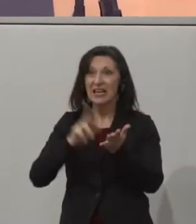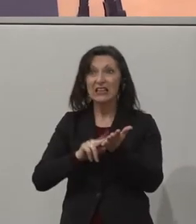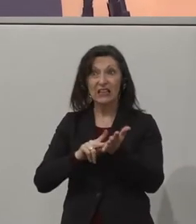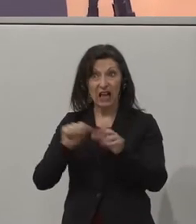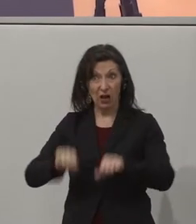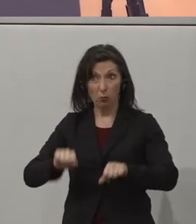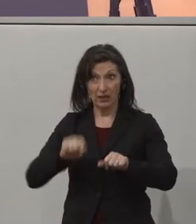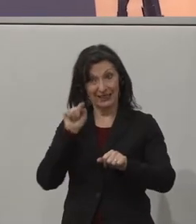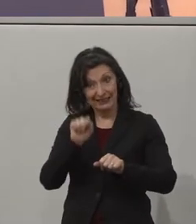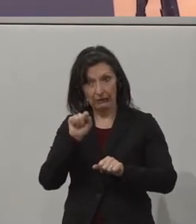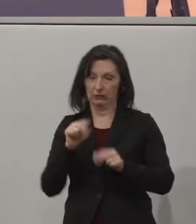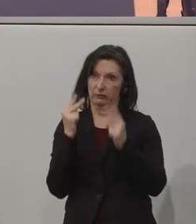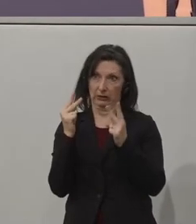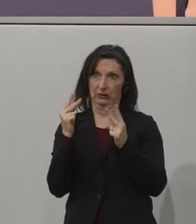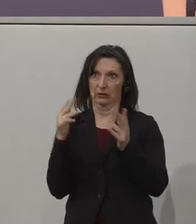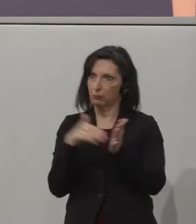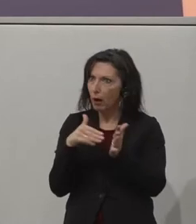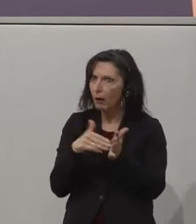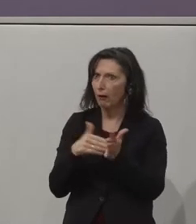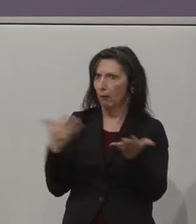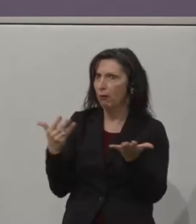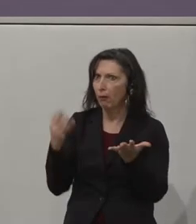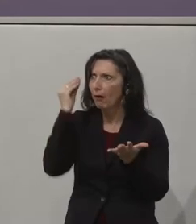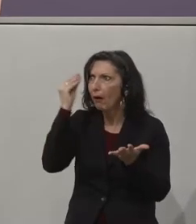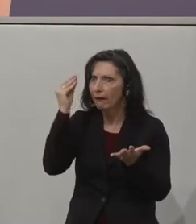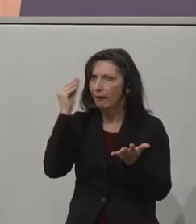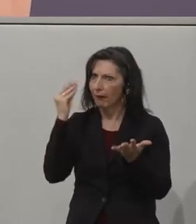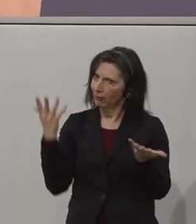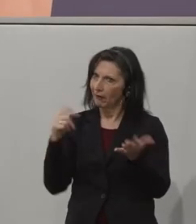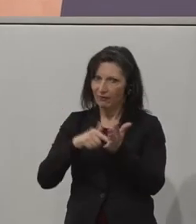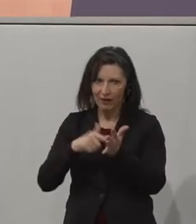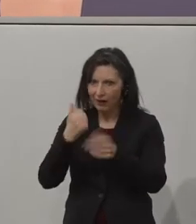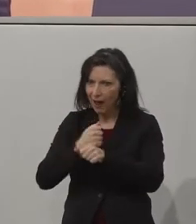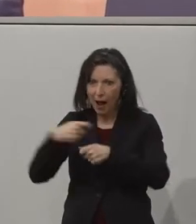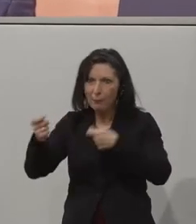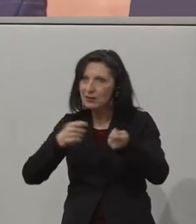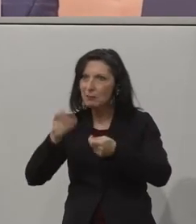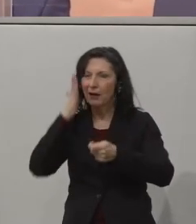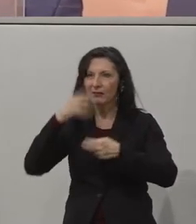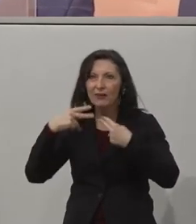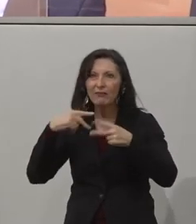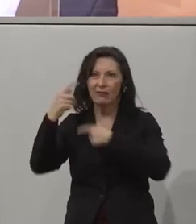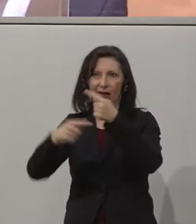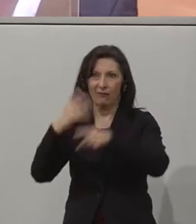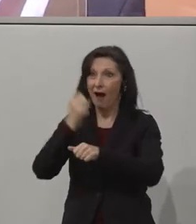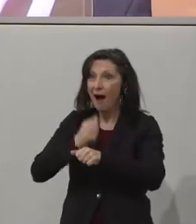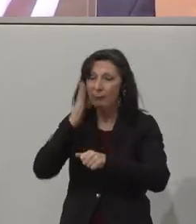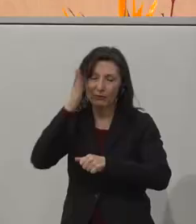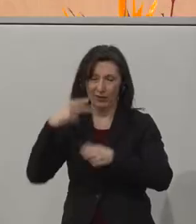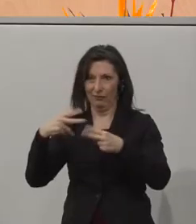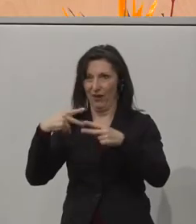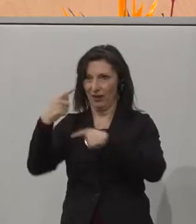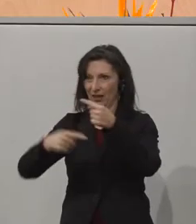zentrale Rolle, wenn es um die Weiterentwicklung des Arbeitsmarkts und unserer Arbeit geht. Schulungen müssen